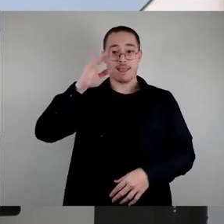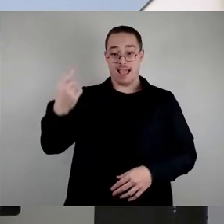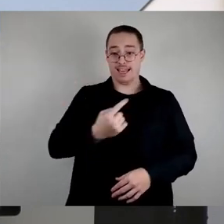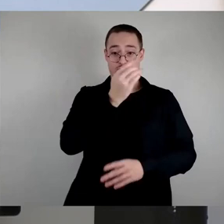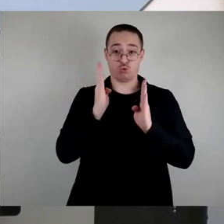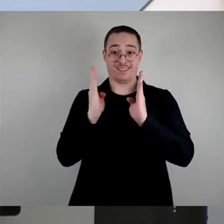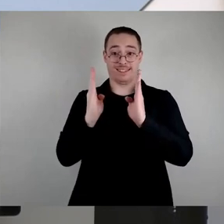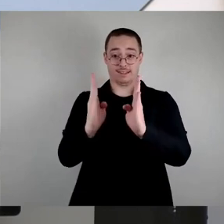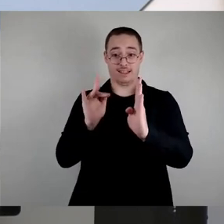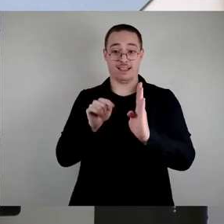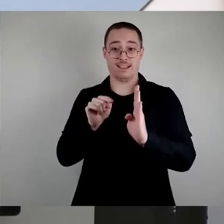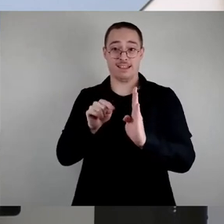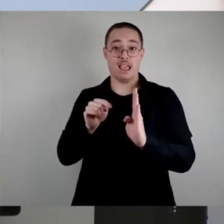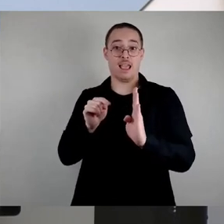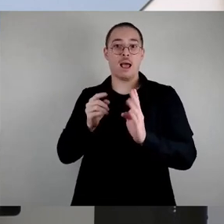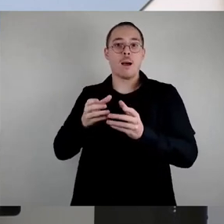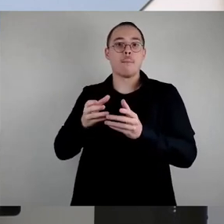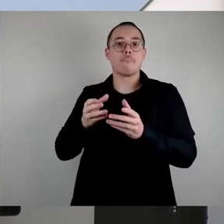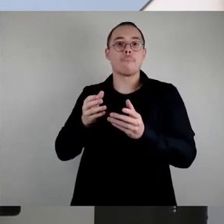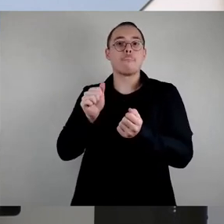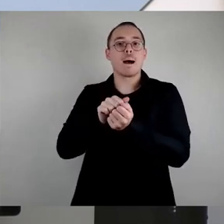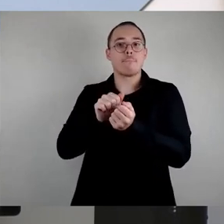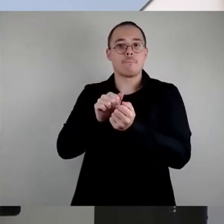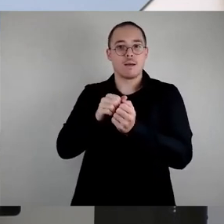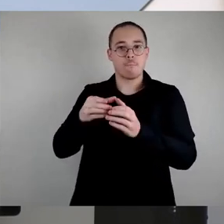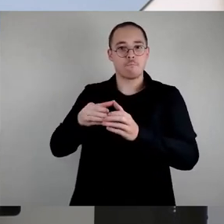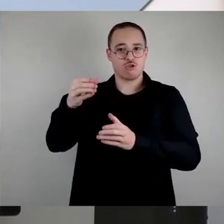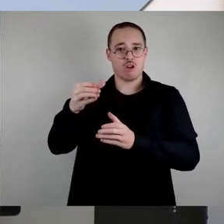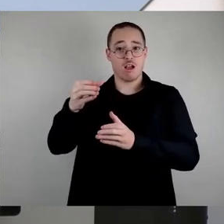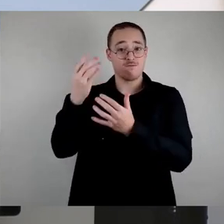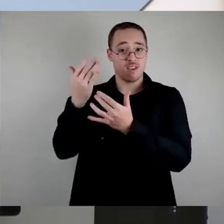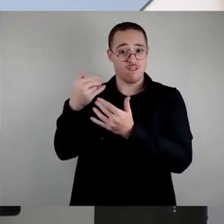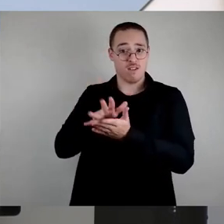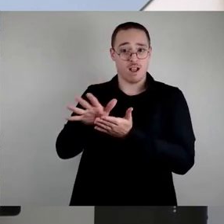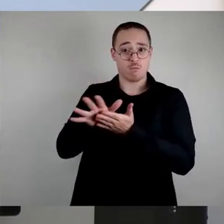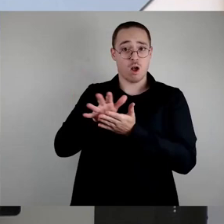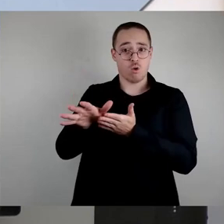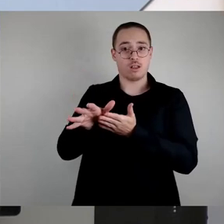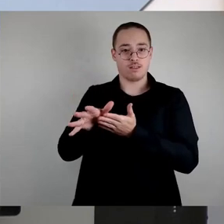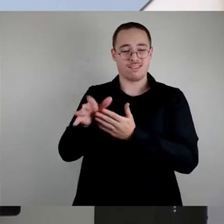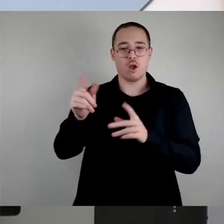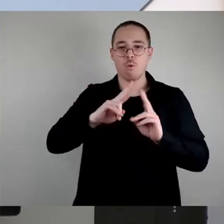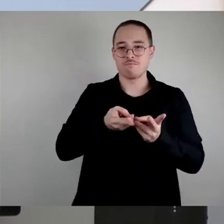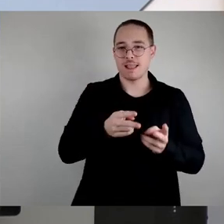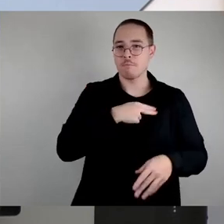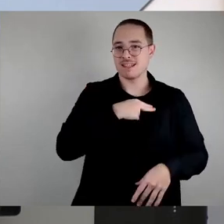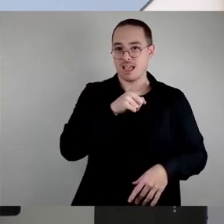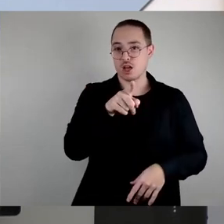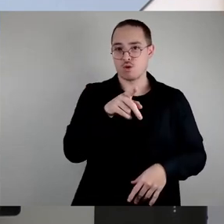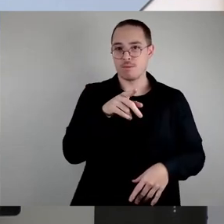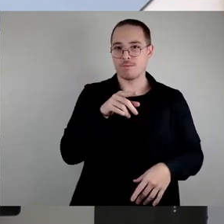Umweltministeriums verbraucht werden. Pappbecher in der Stunde in Deutschland.